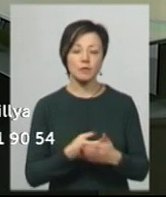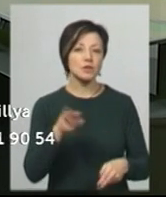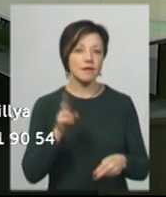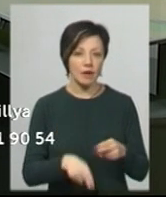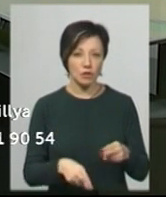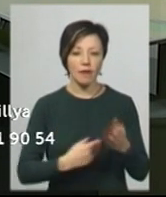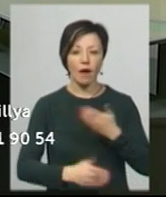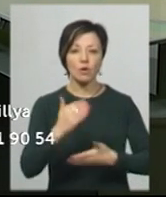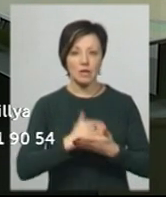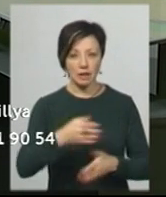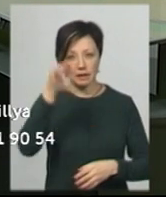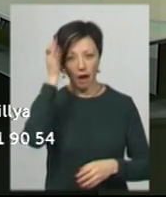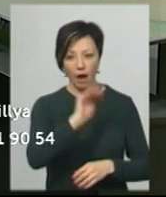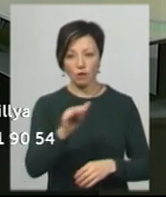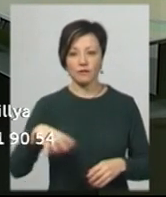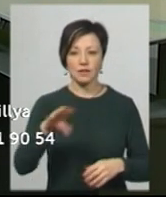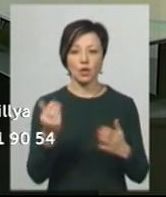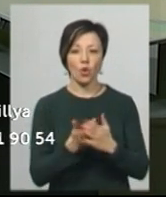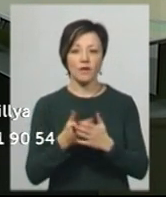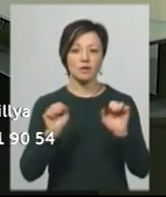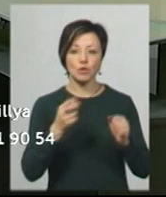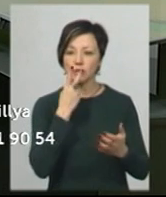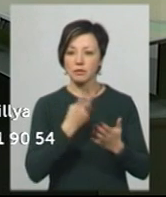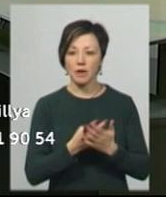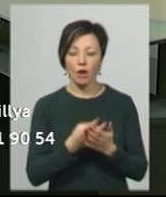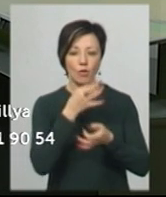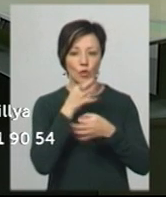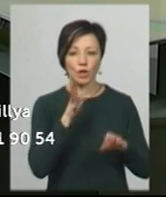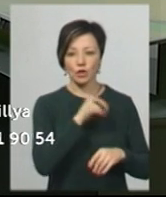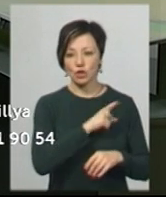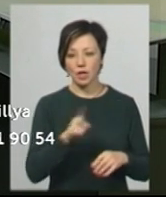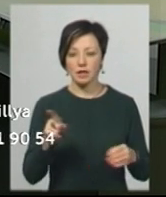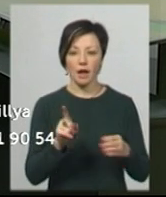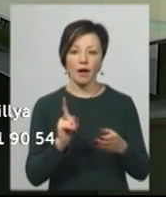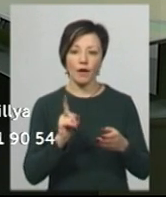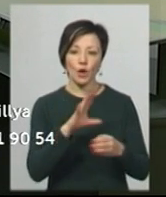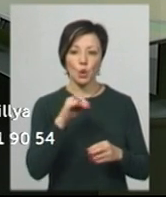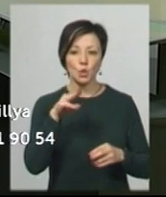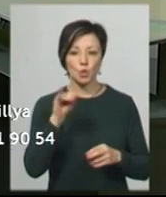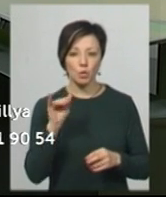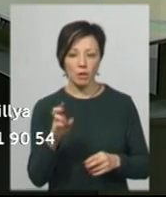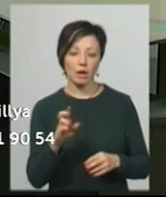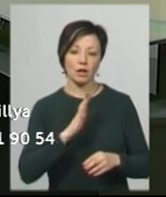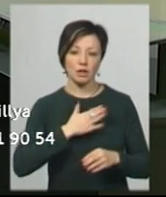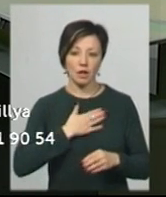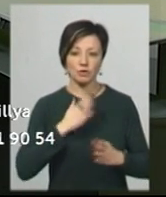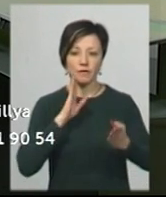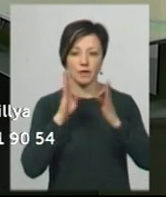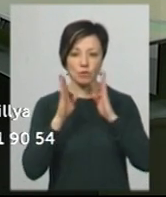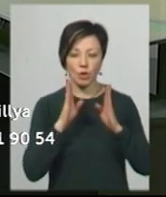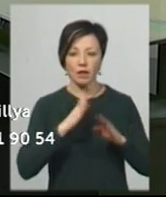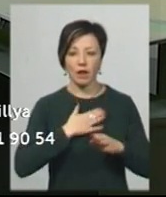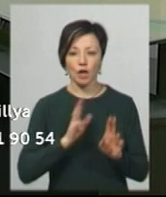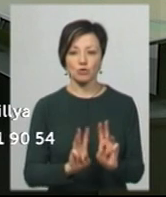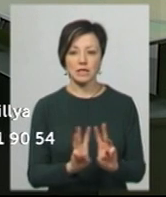завершено. На останок нагадую, всі наші новини ви зможете переглядати в будь-який час в мережі Ютуб. Там, також на нашій сторінці в Фейсбук і на